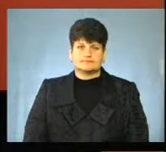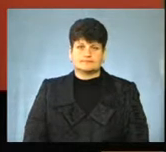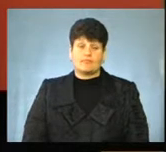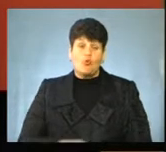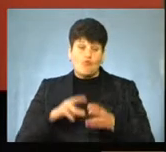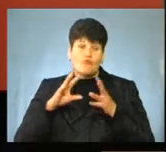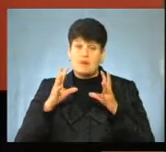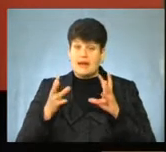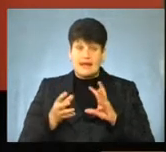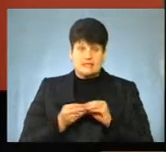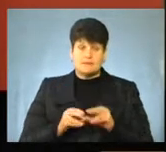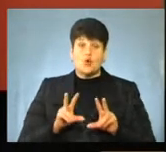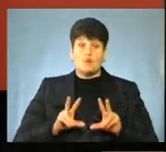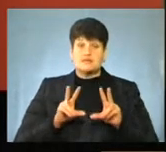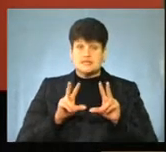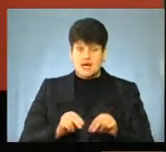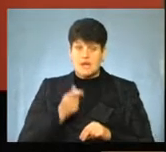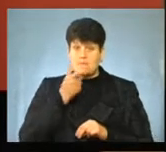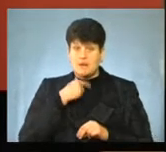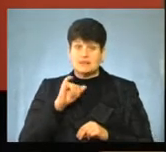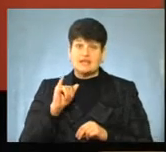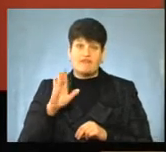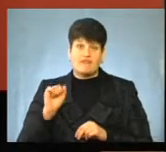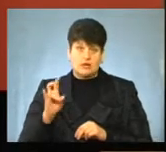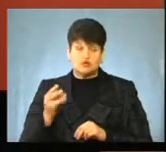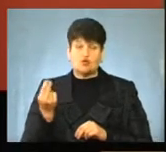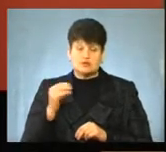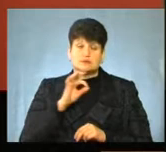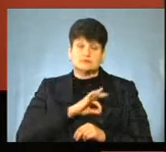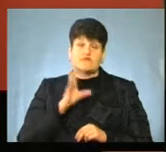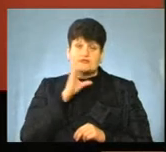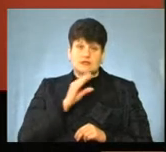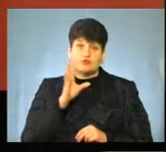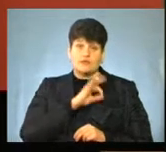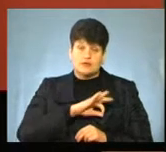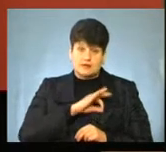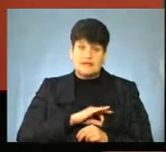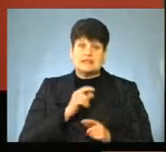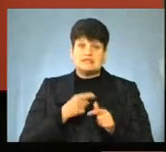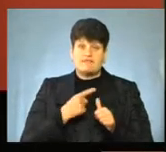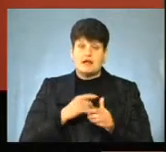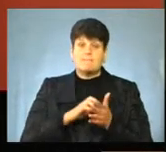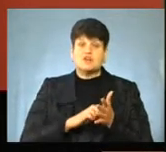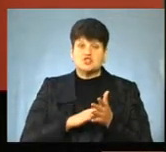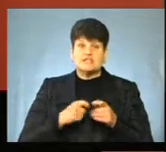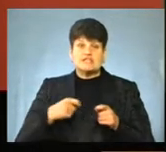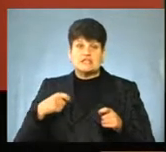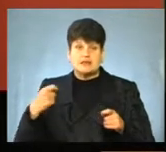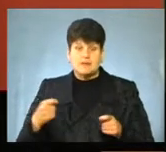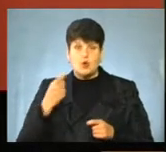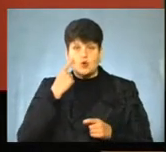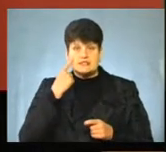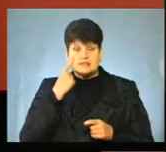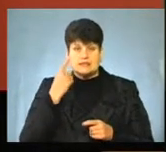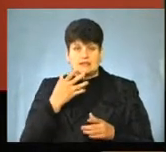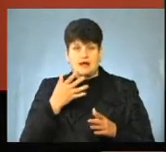Ну, принципі, обіцяє пан Іванович, що кошти встигнуть освоїти, але називає такі причини затримки, як оцінка